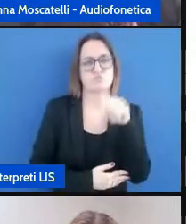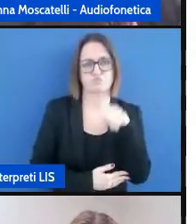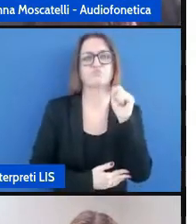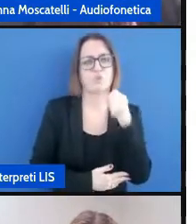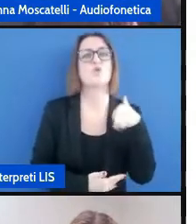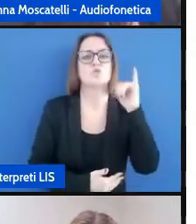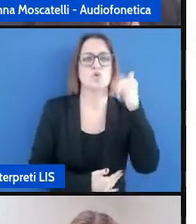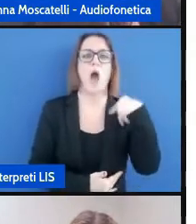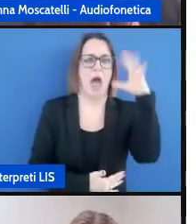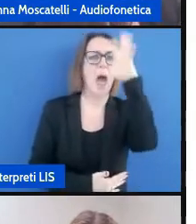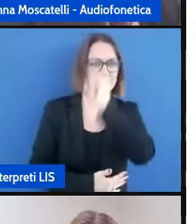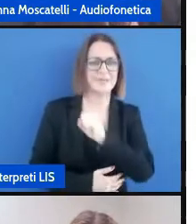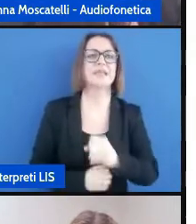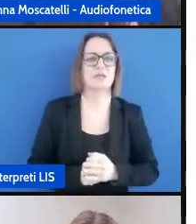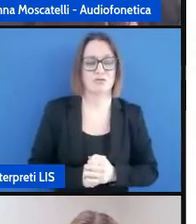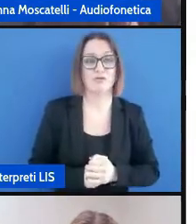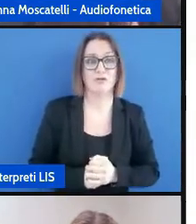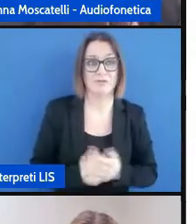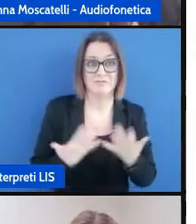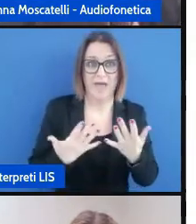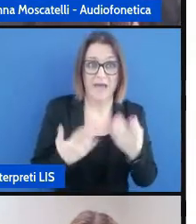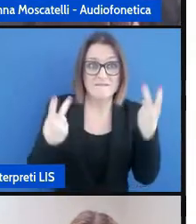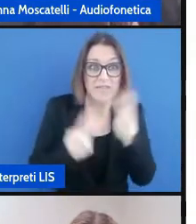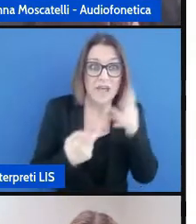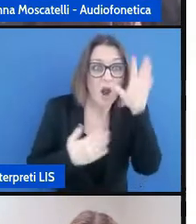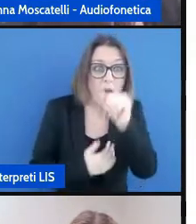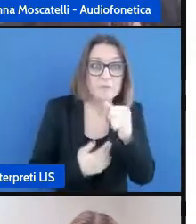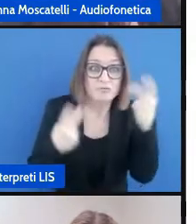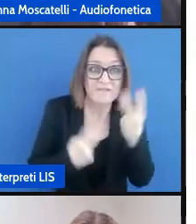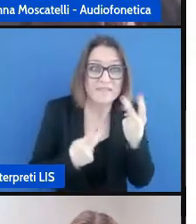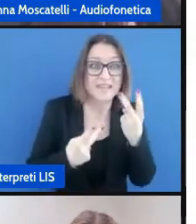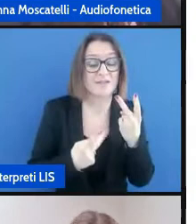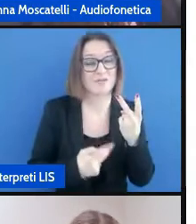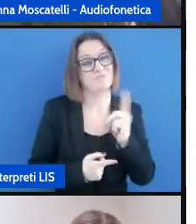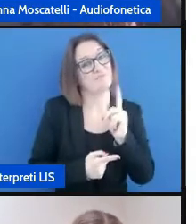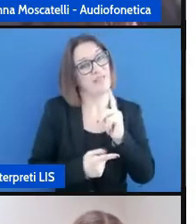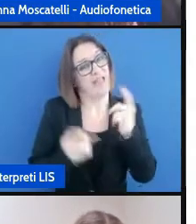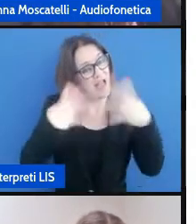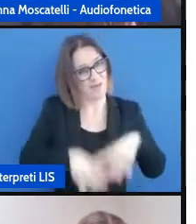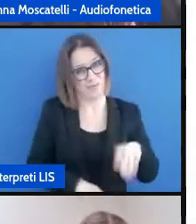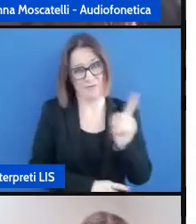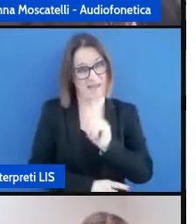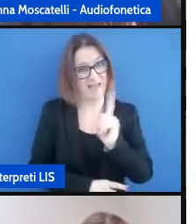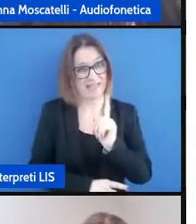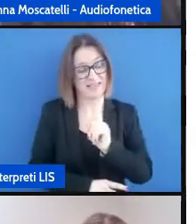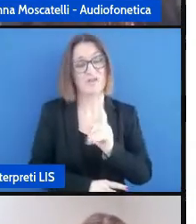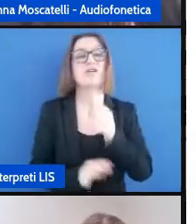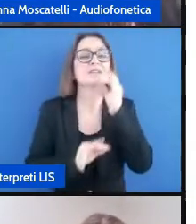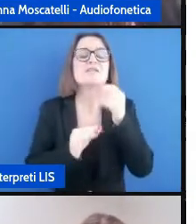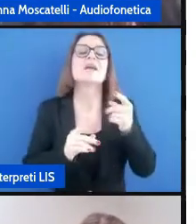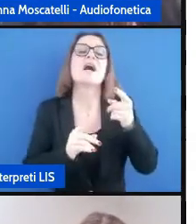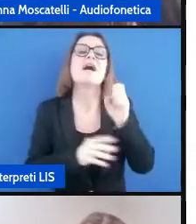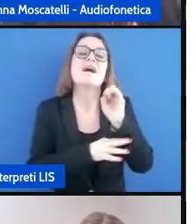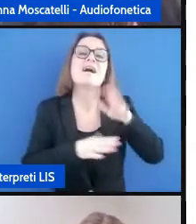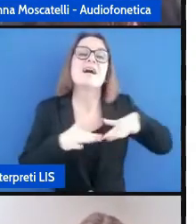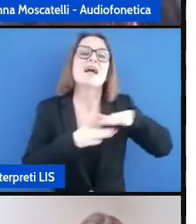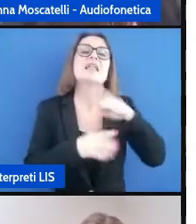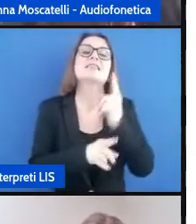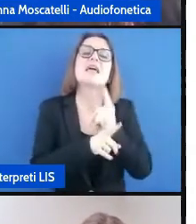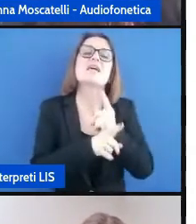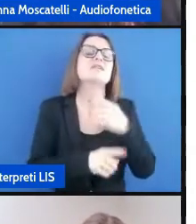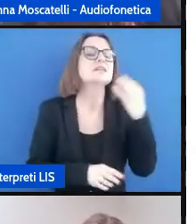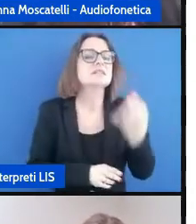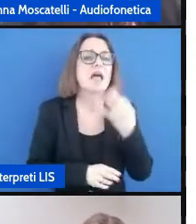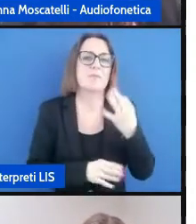capito ma non è così scontata invece la cosa per cui bisogna verificare in itiner rispetto alla